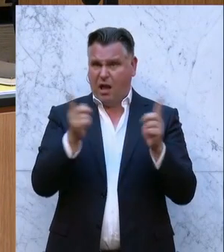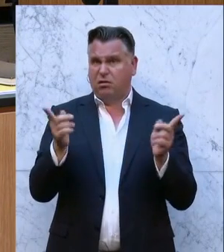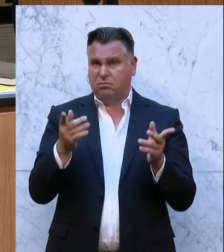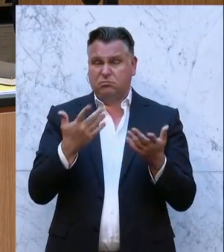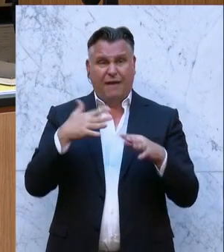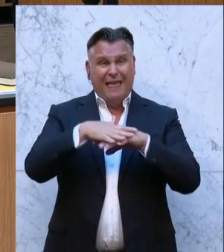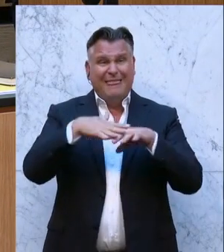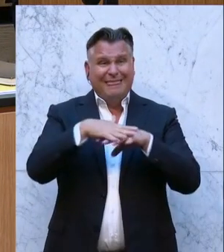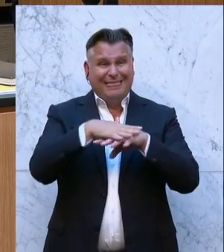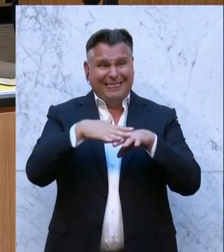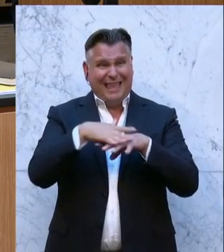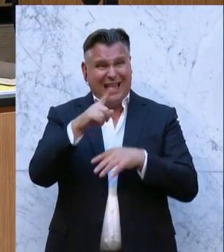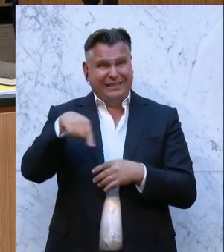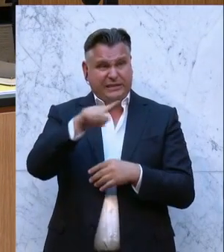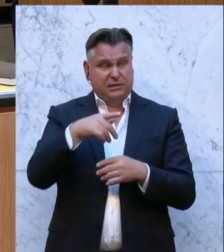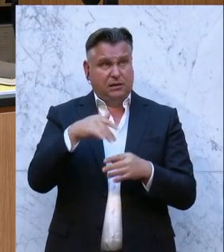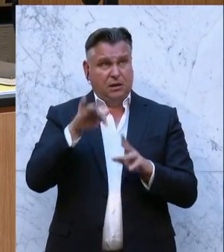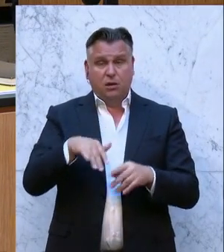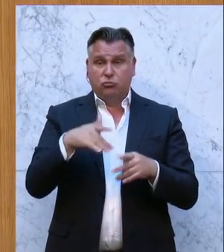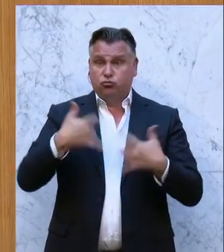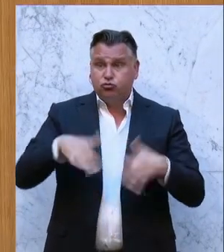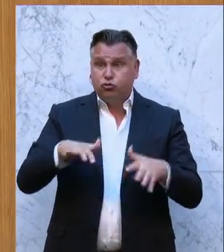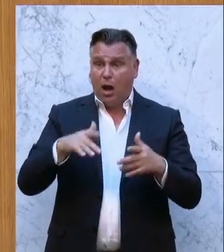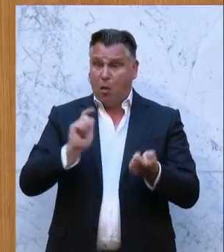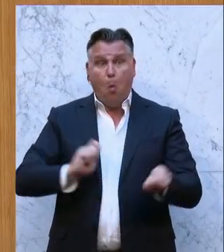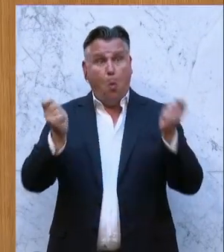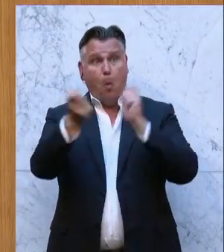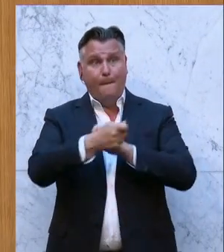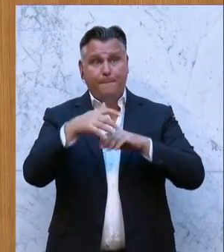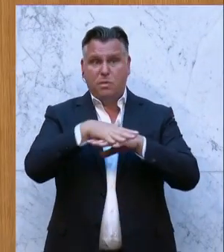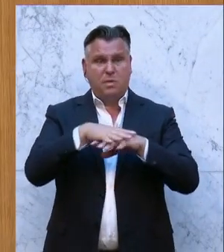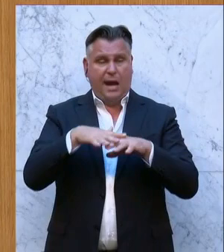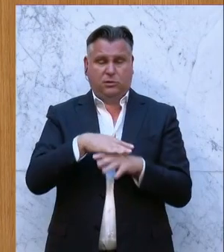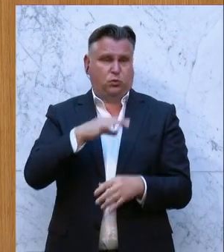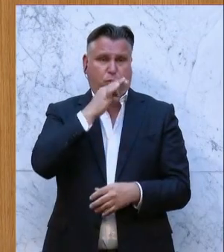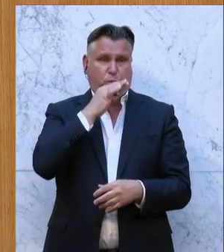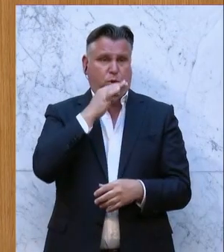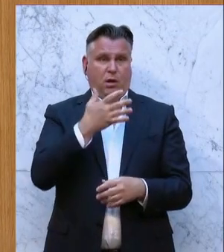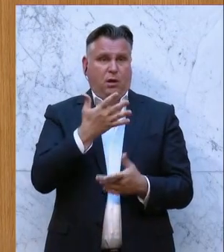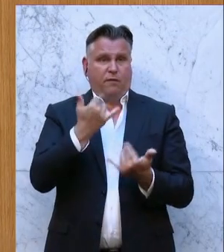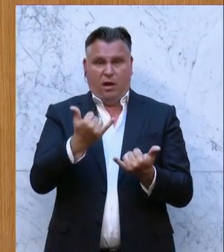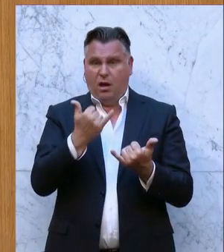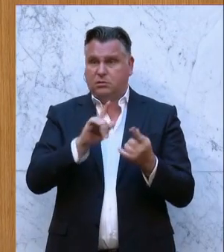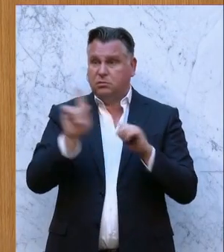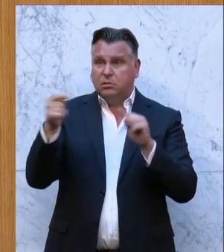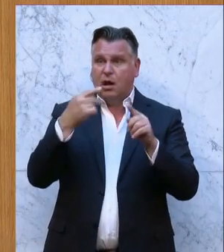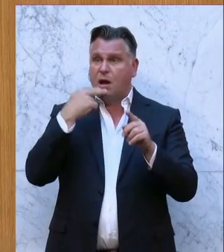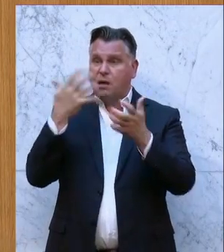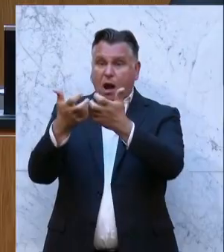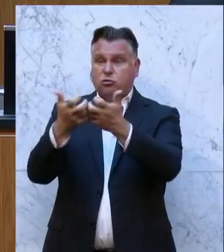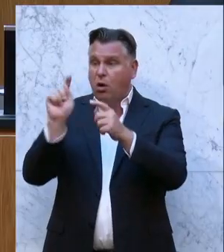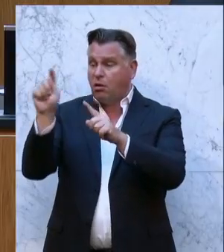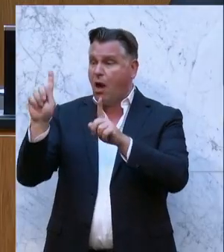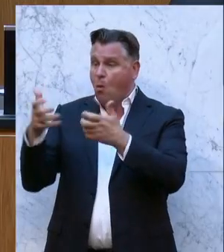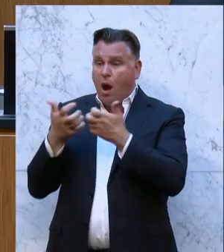dass Netzbetreiber auf einen Schnipper hin die Netze so ausbauen, dass sie alle diese Anforderungen erfüllen. Was